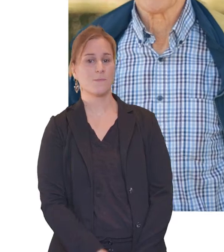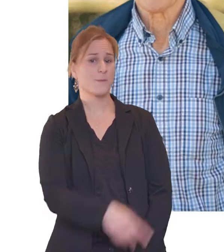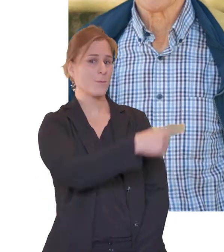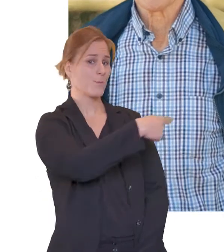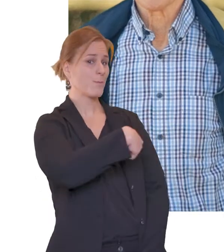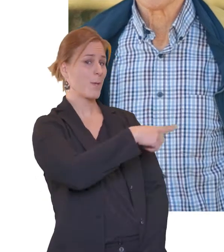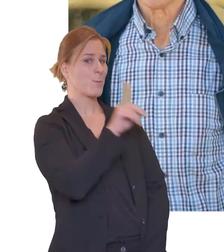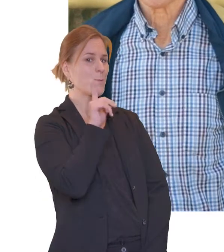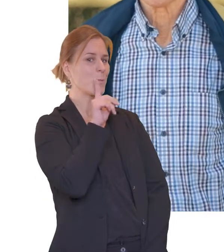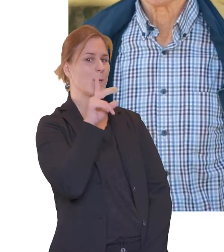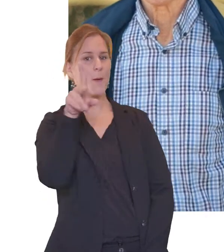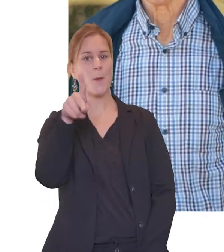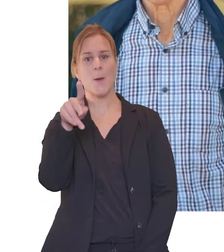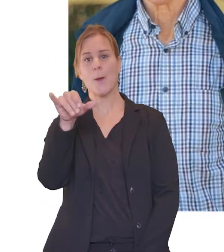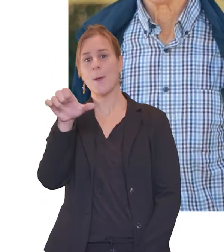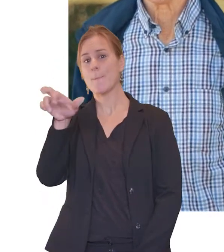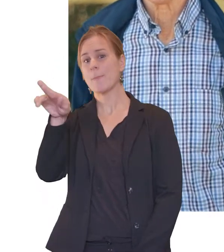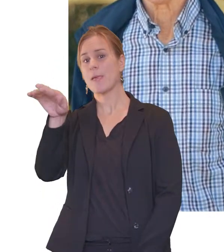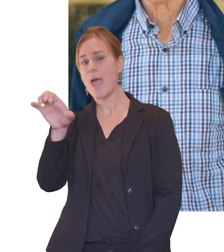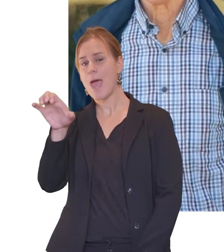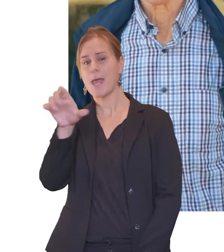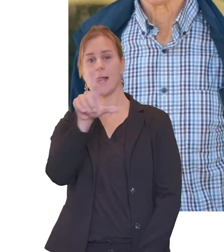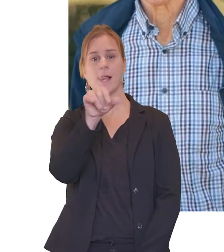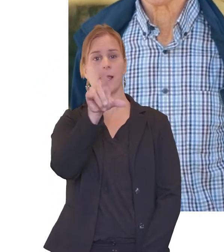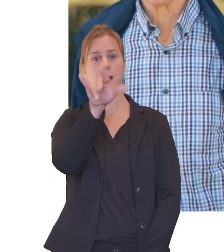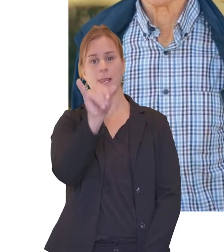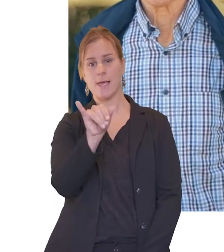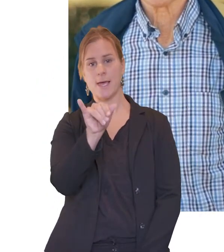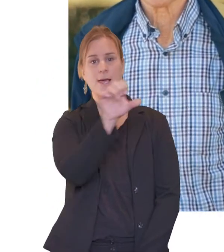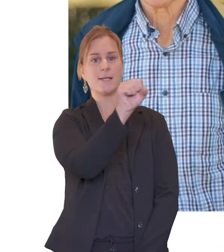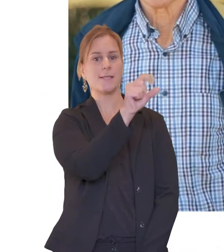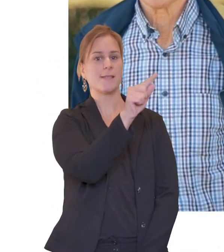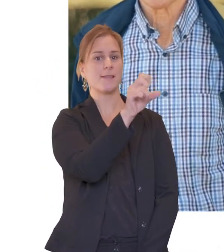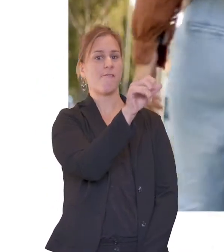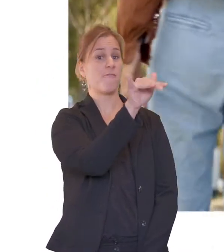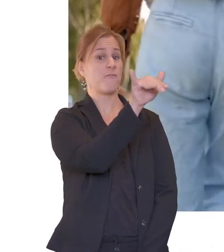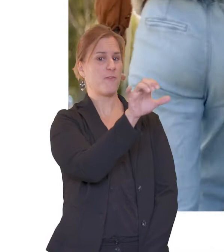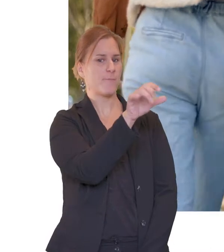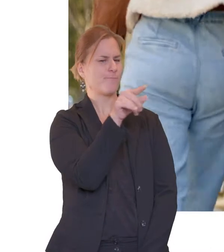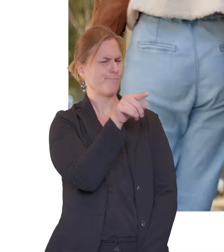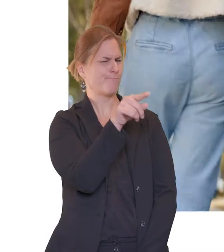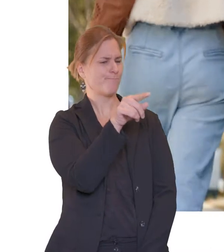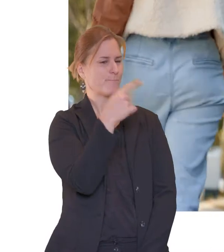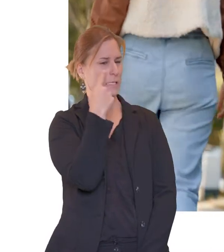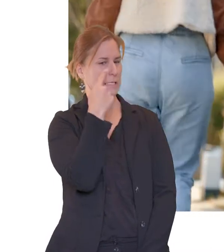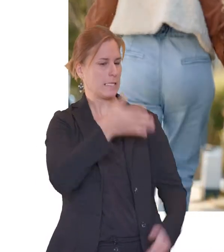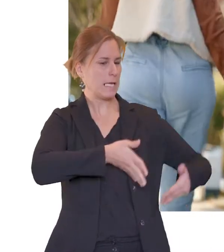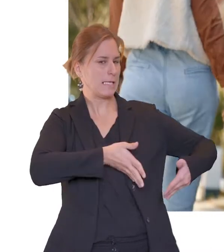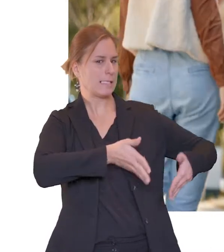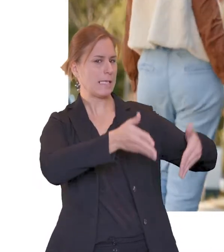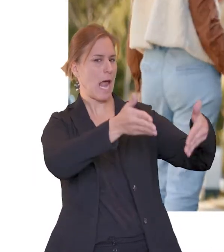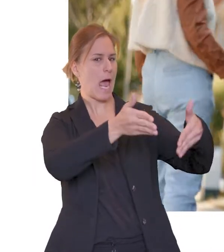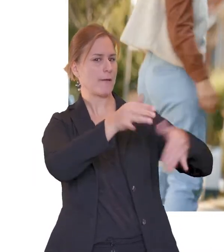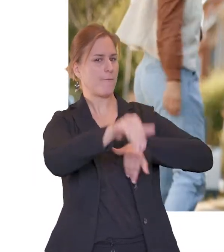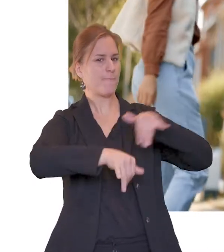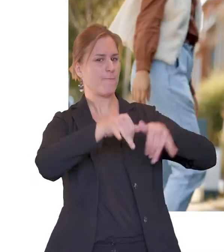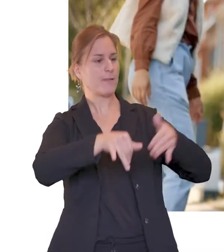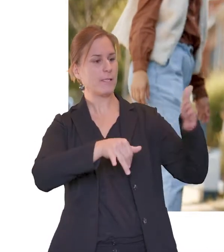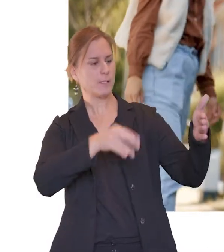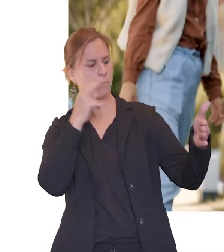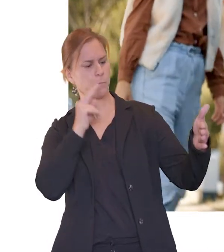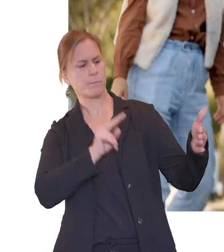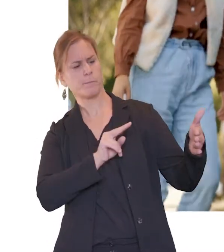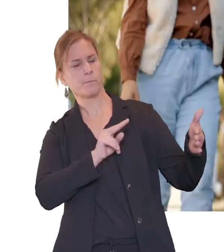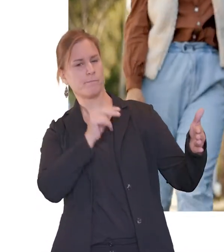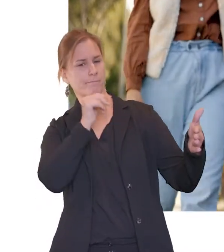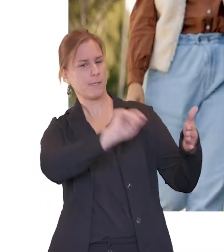Dit zijn Pierre, Lily en Steffi. Steffi ziet een fiets staan langs de openbare